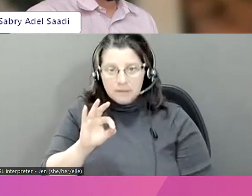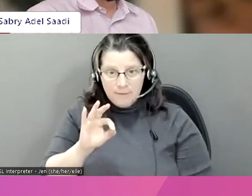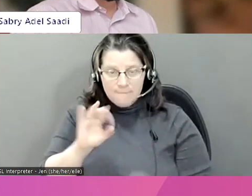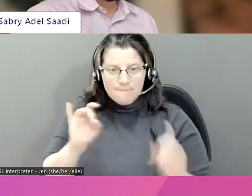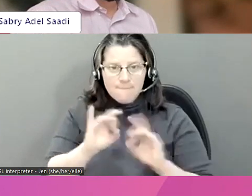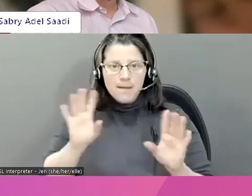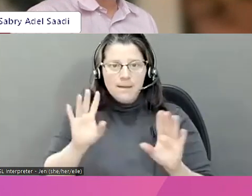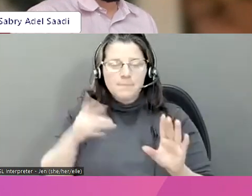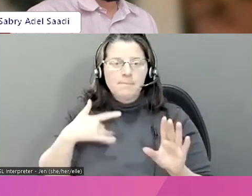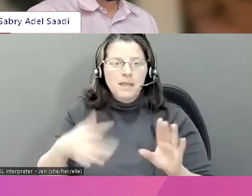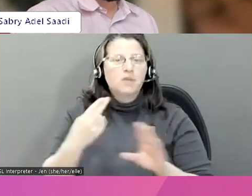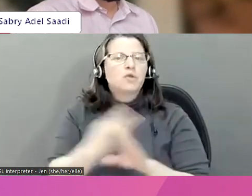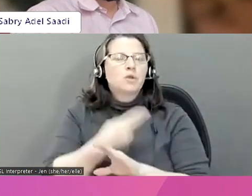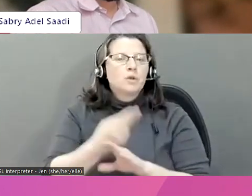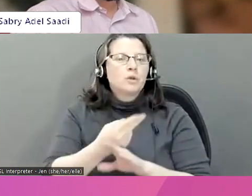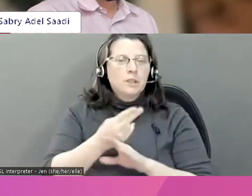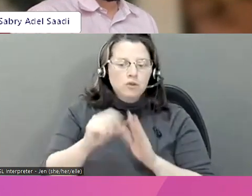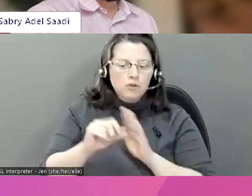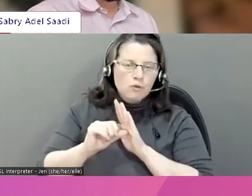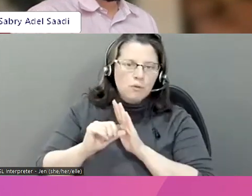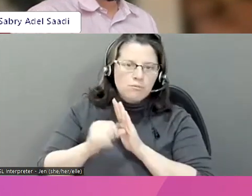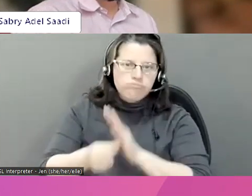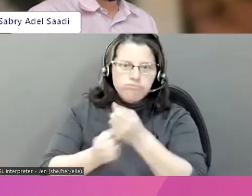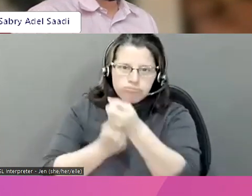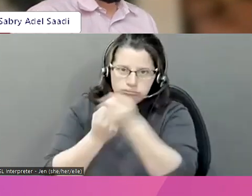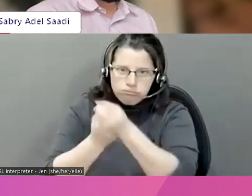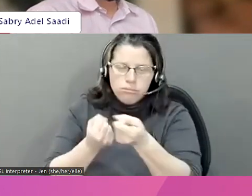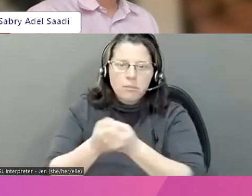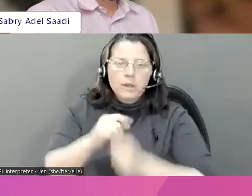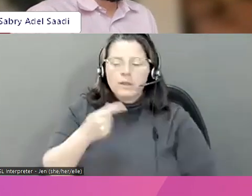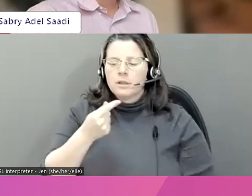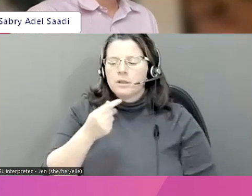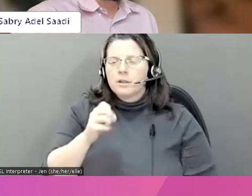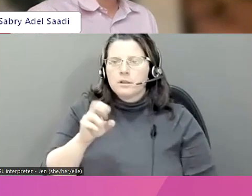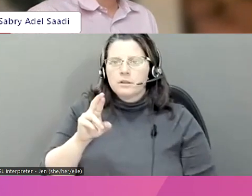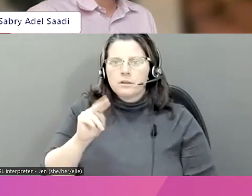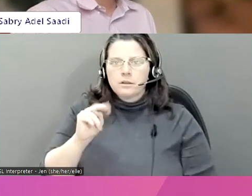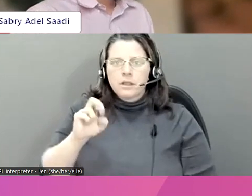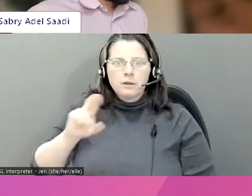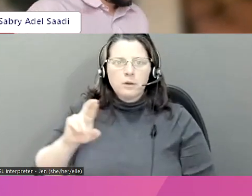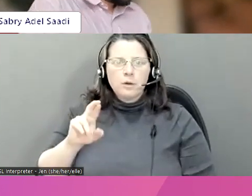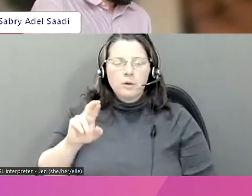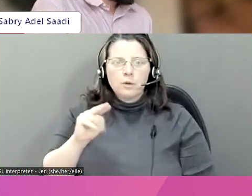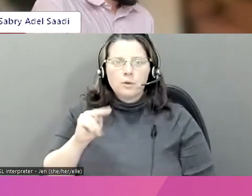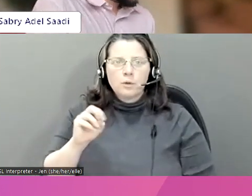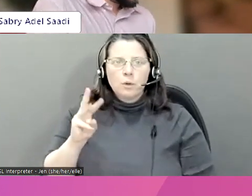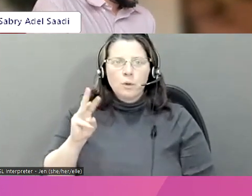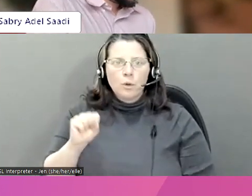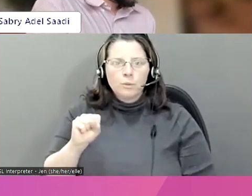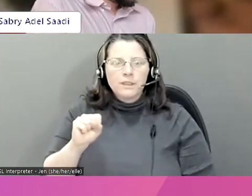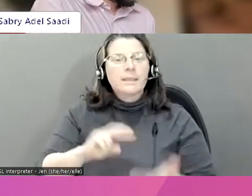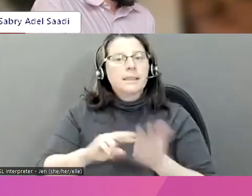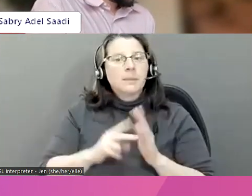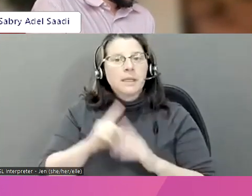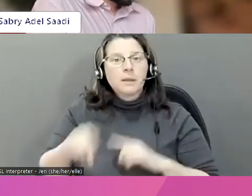être utilisée de façon explicite pour renforcer les normes de genre. Donc, les femmes